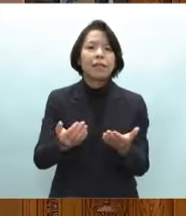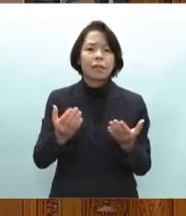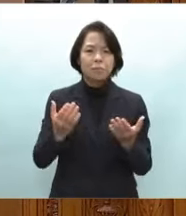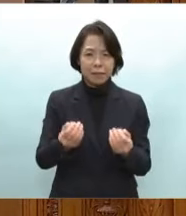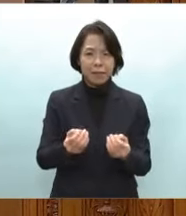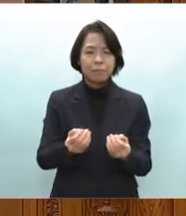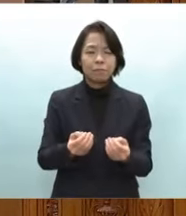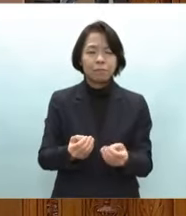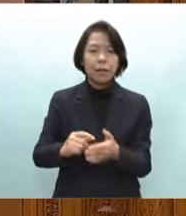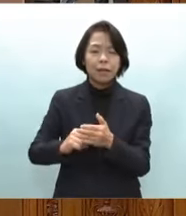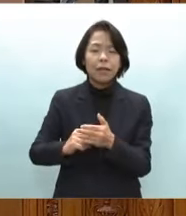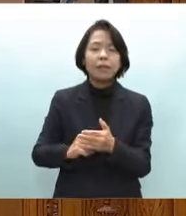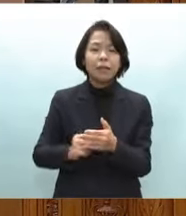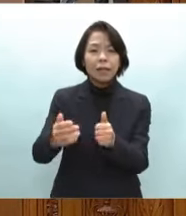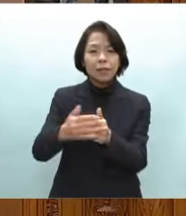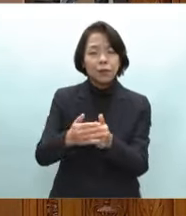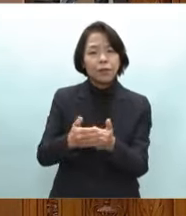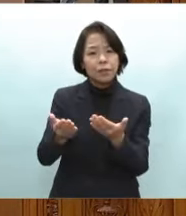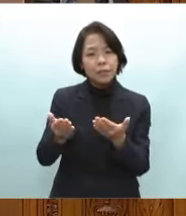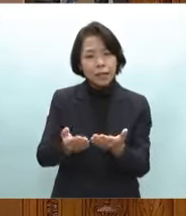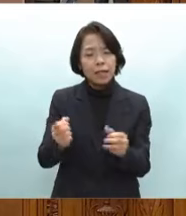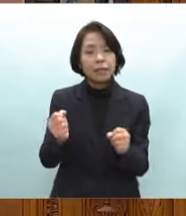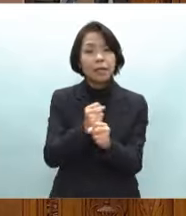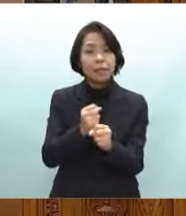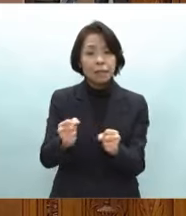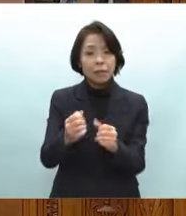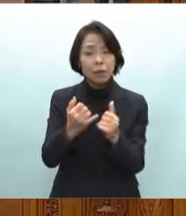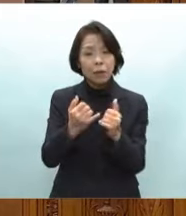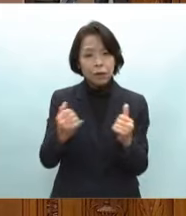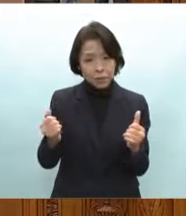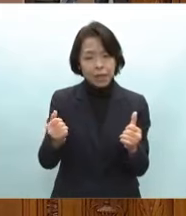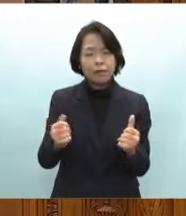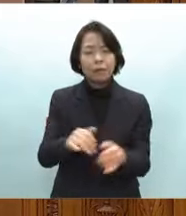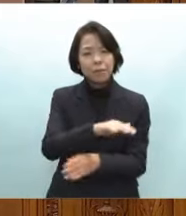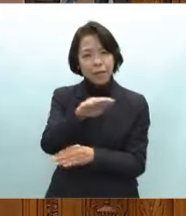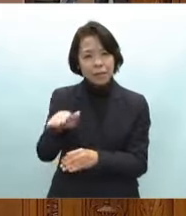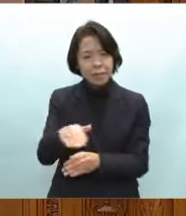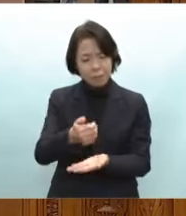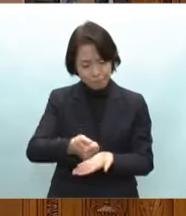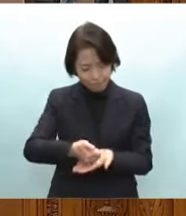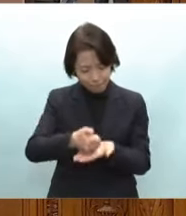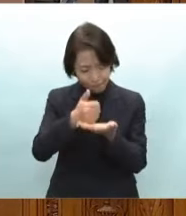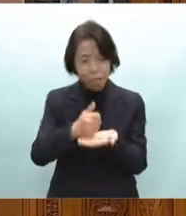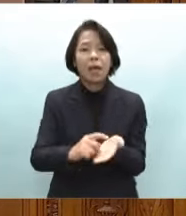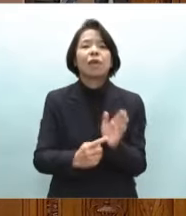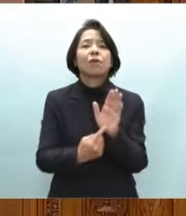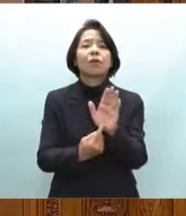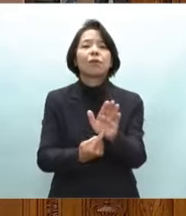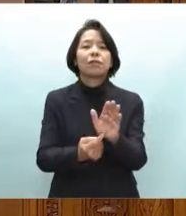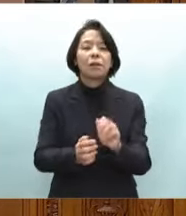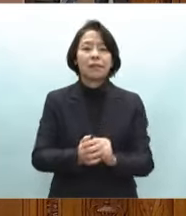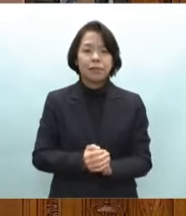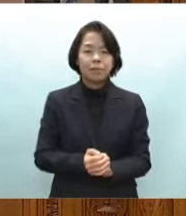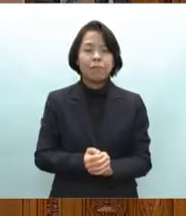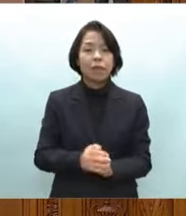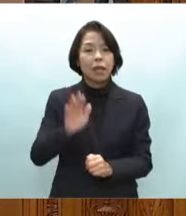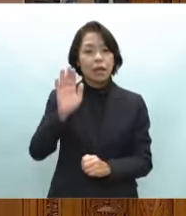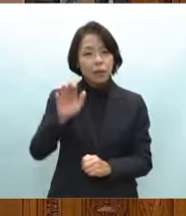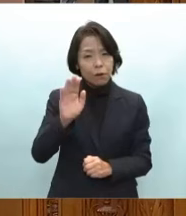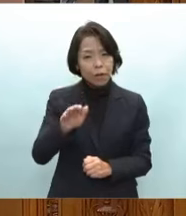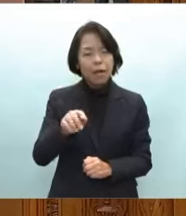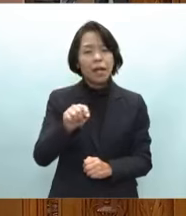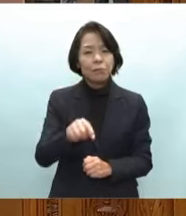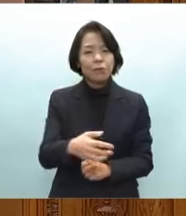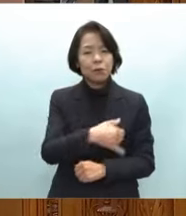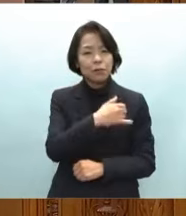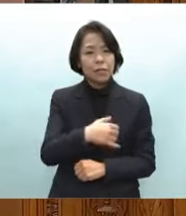力いただいた事業者作業員の皆様に心から敬意を表し申し上げます引き続きこうした役